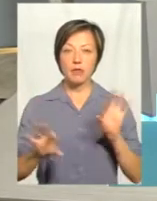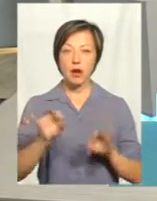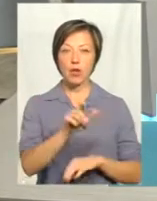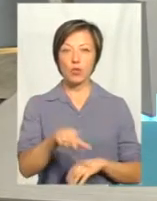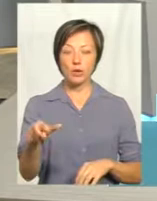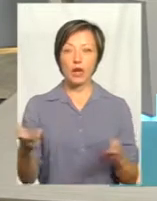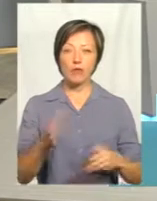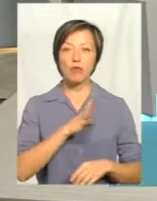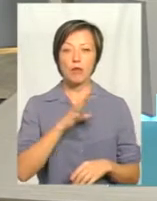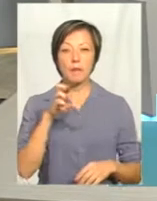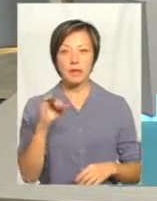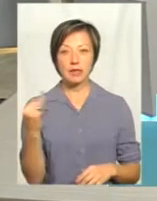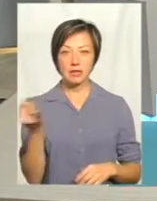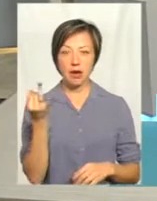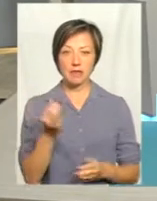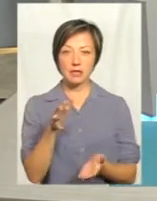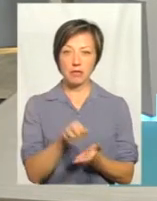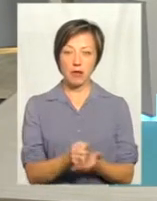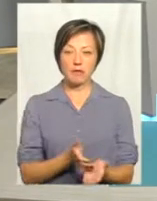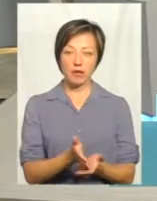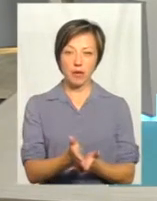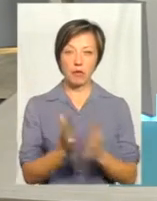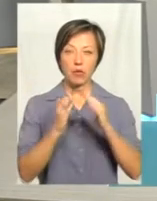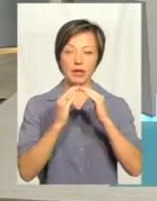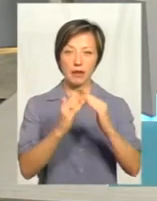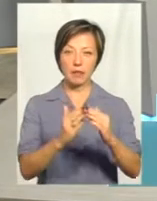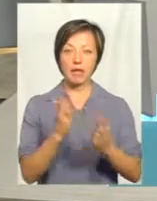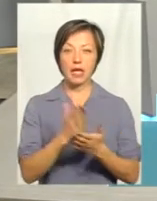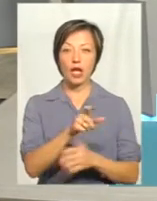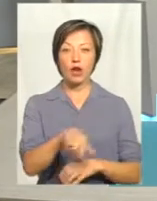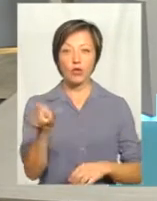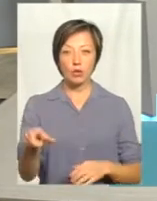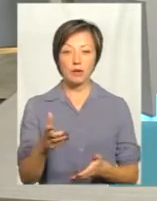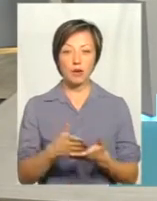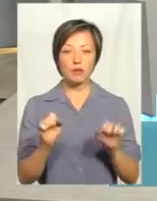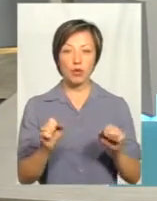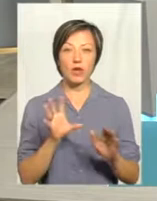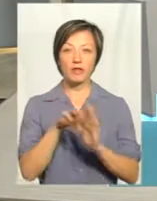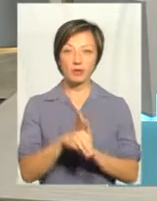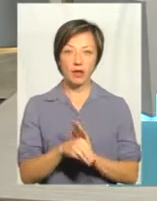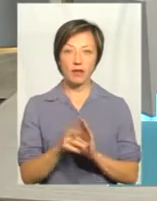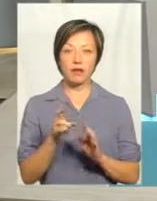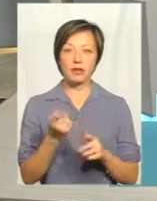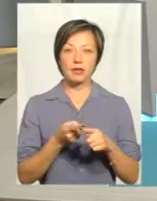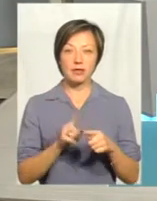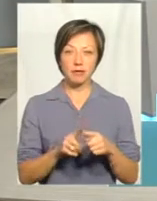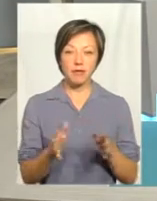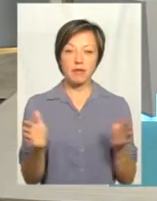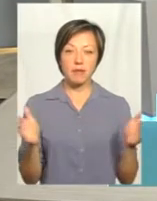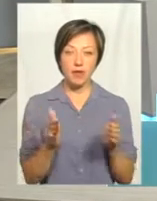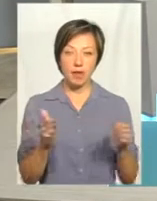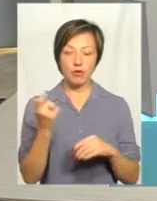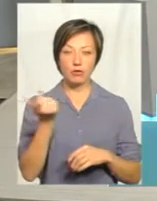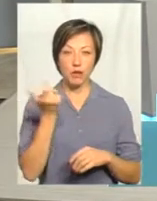людей, яким було б цікаво займатися в напрямку тепличному. І є ті люди, які мали змогу інвестувати, вони інвестували, нехай в невеликі свої